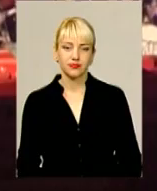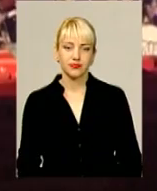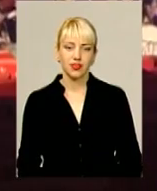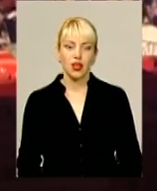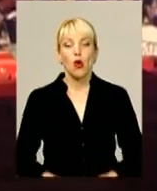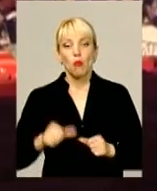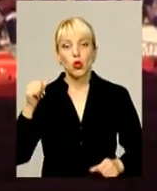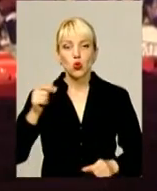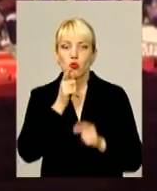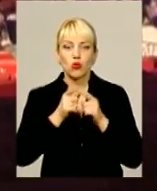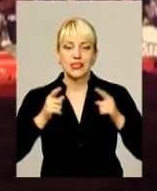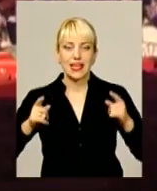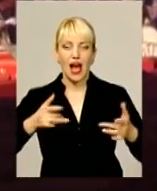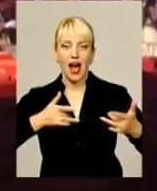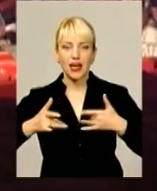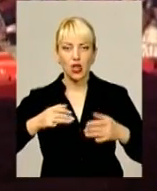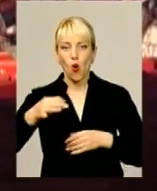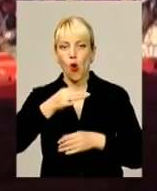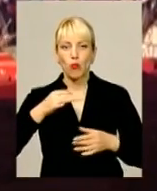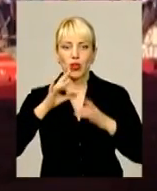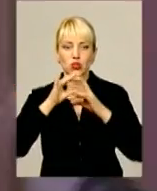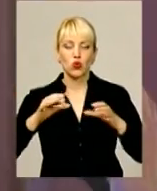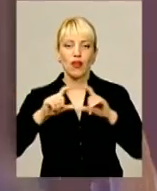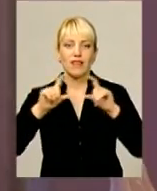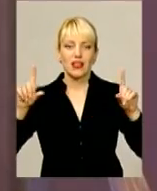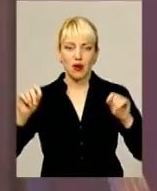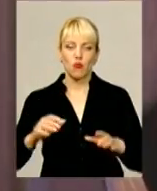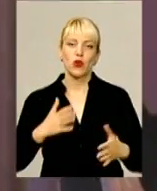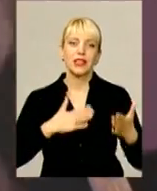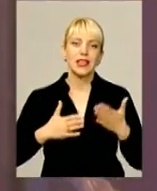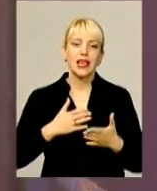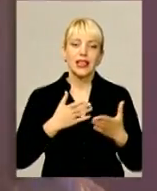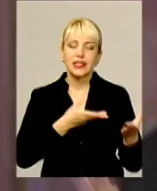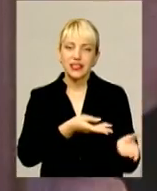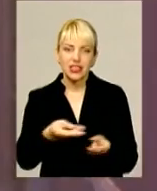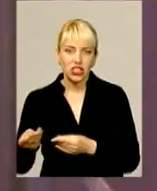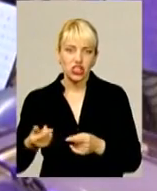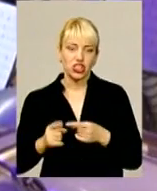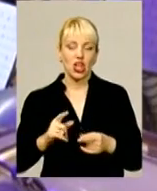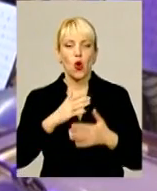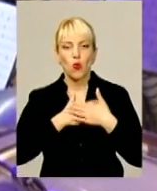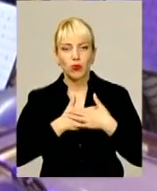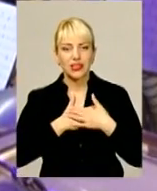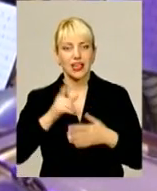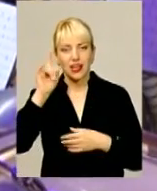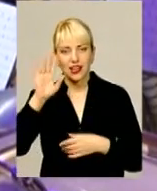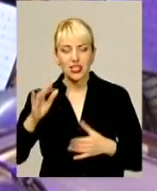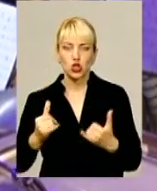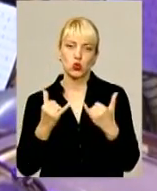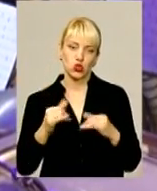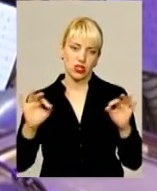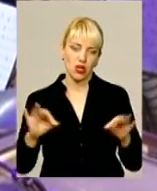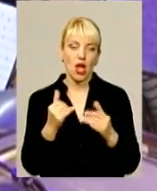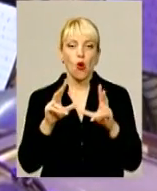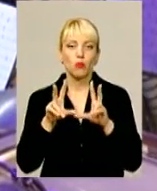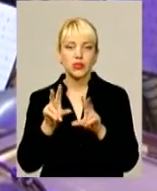Минулого сезону артисти обласної філармонії тішили не лише любителів класики, а й сучасної музики. Тож обіцяють,